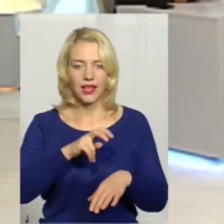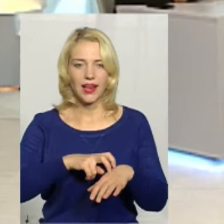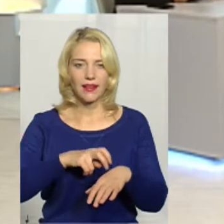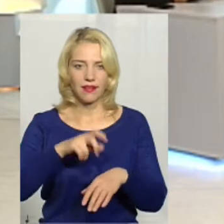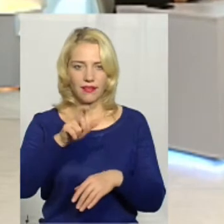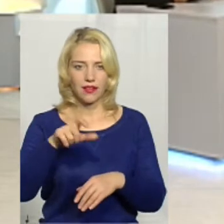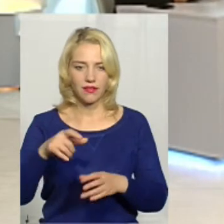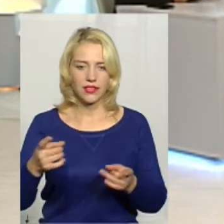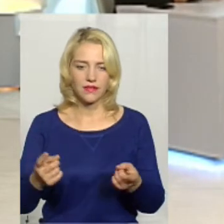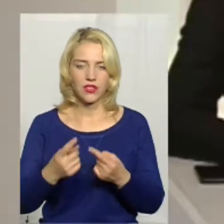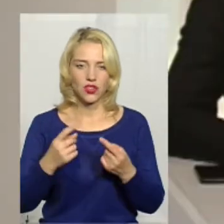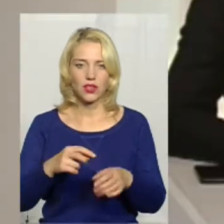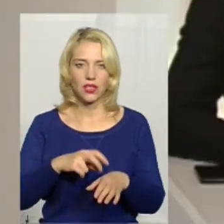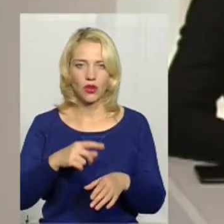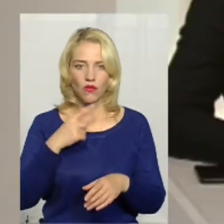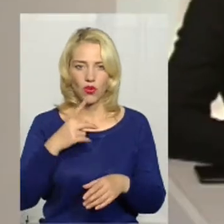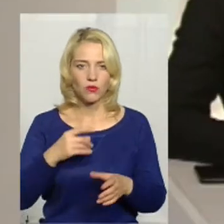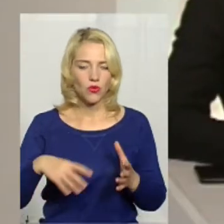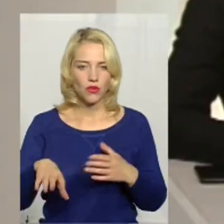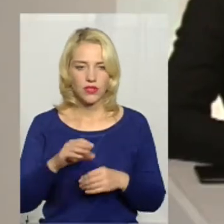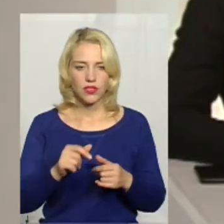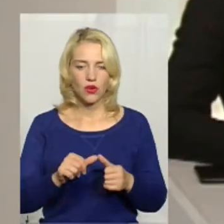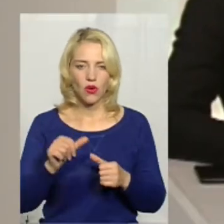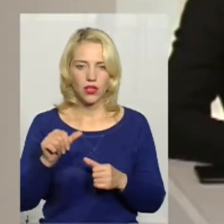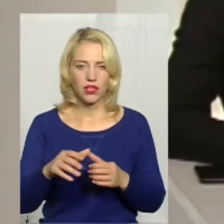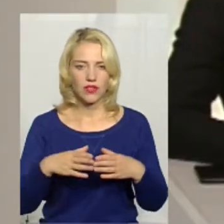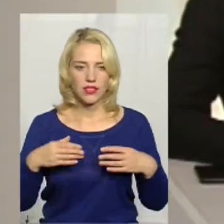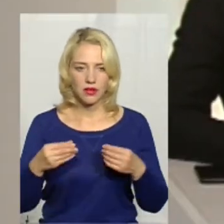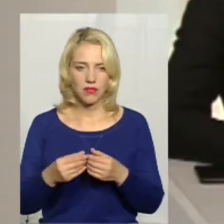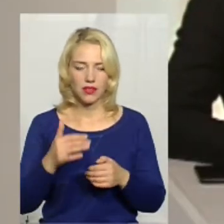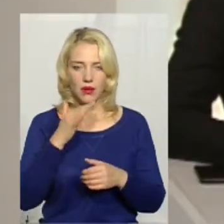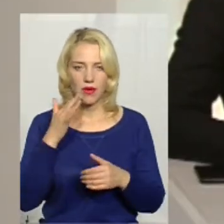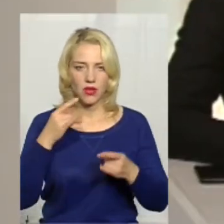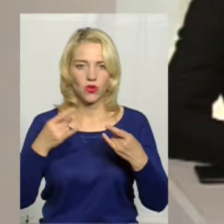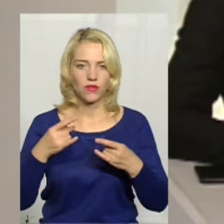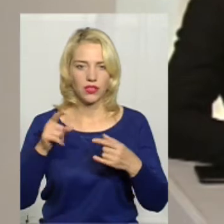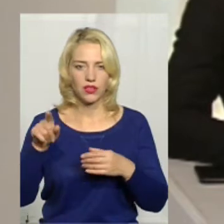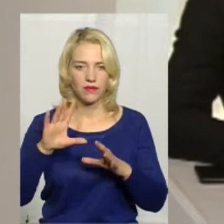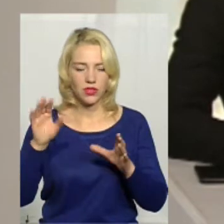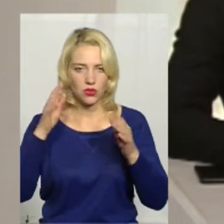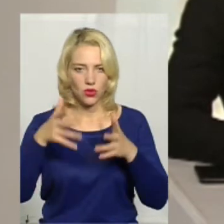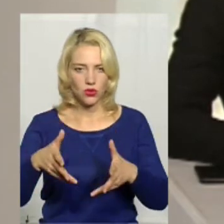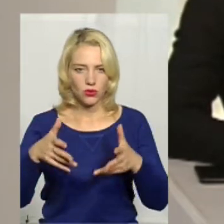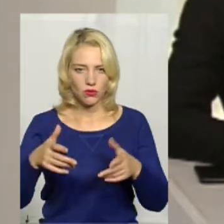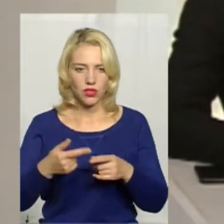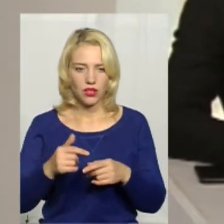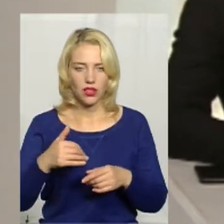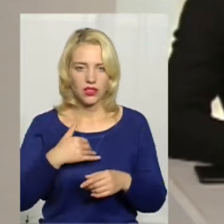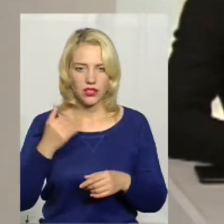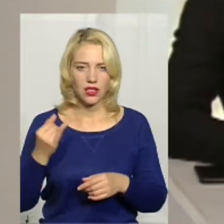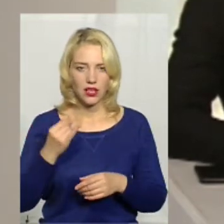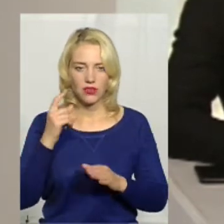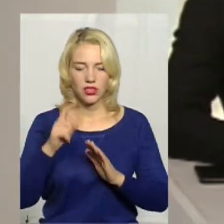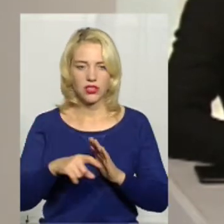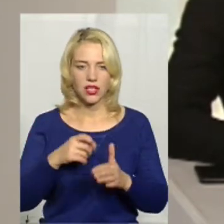звичайних лікарів. Говоримо про всіх, окрім сімейних. Про них вже було багато ефірів, там все зрозуміло. Цікаво дізнатися, яка